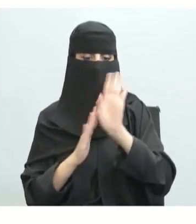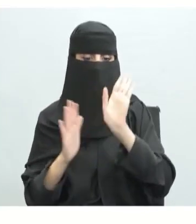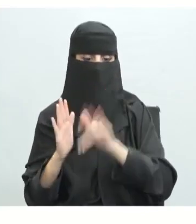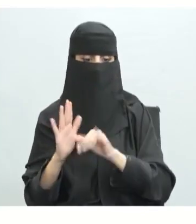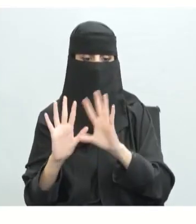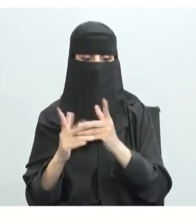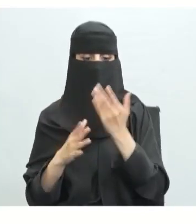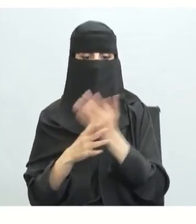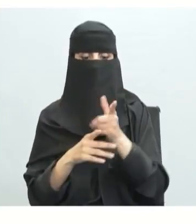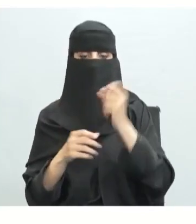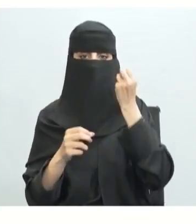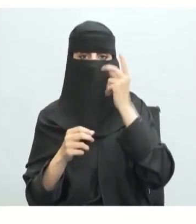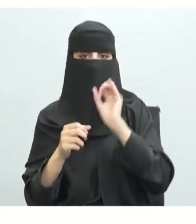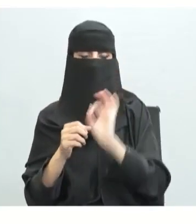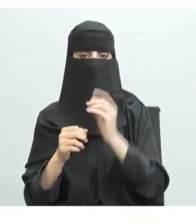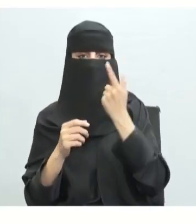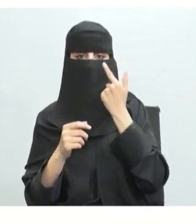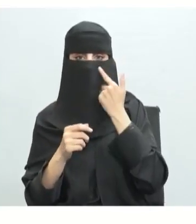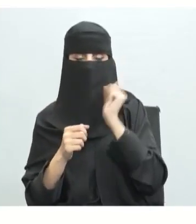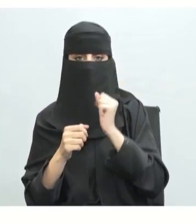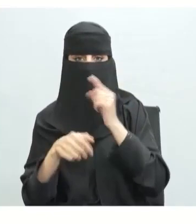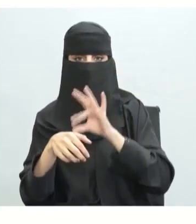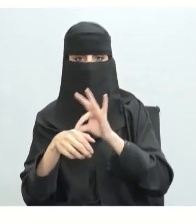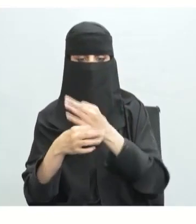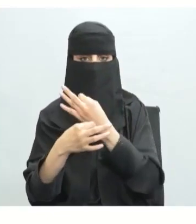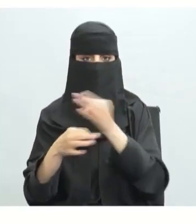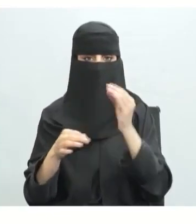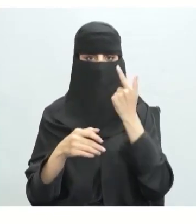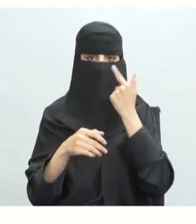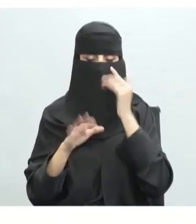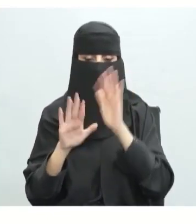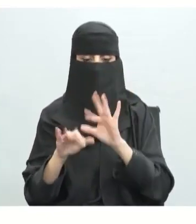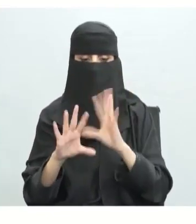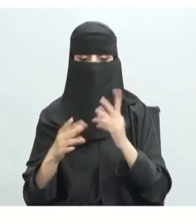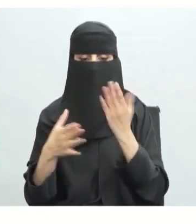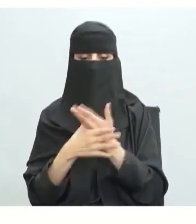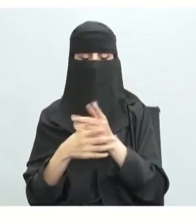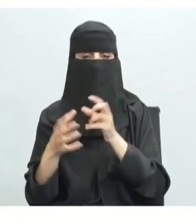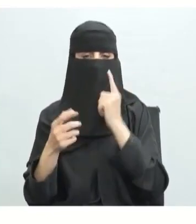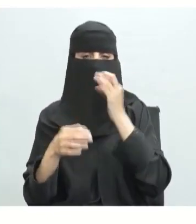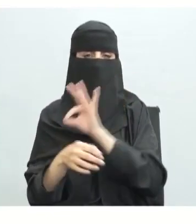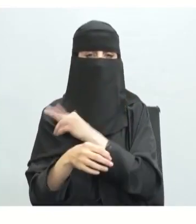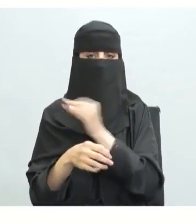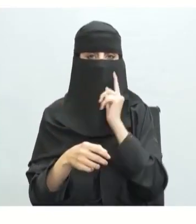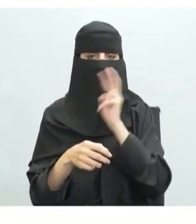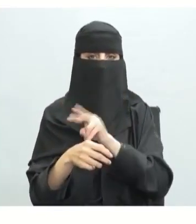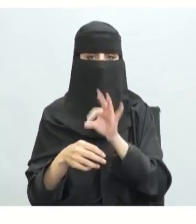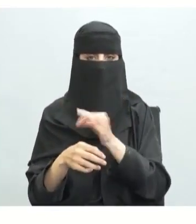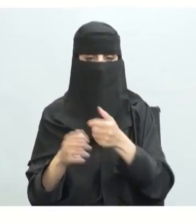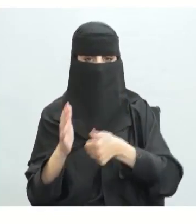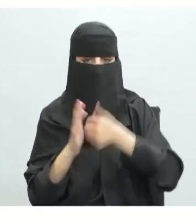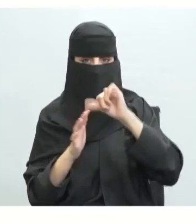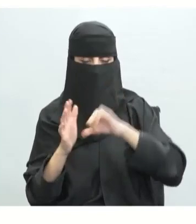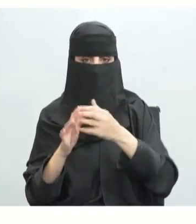المنطق وطبيعة الحياة البشرية وهو ما شوهته نظرية الاشتراكية فسقطت تجربتها لأنها لم تكن تحمل مقومات